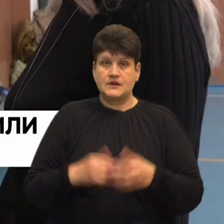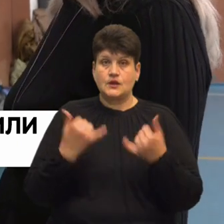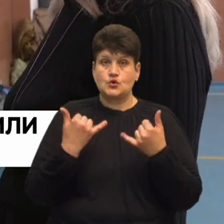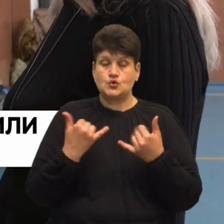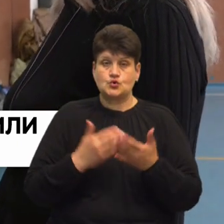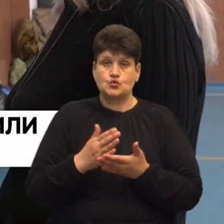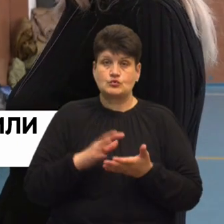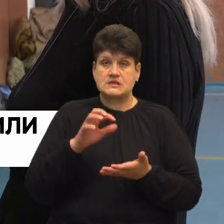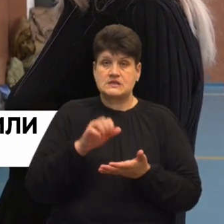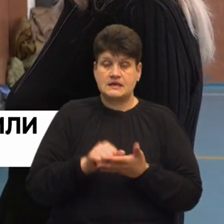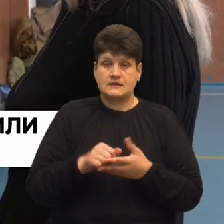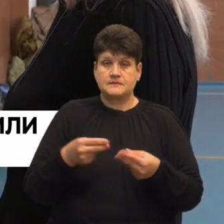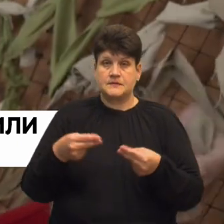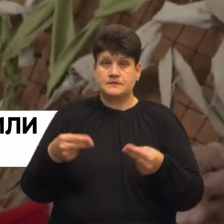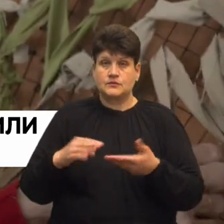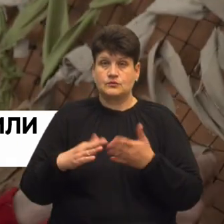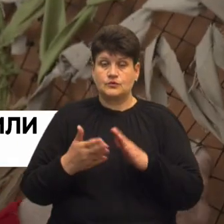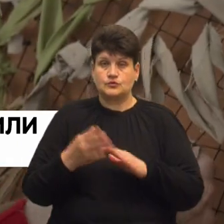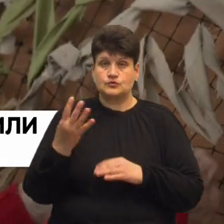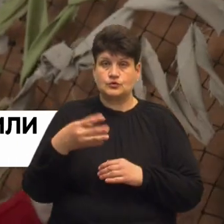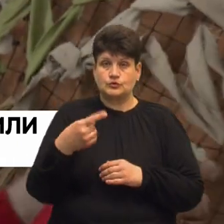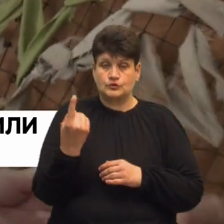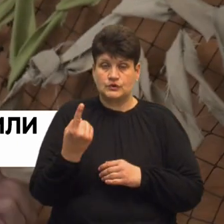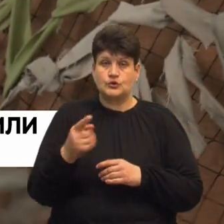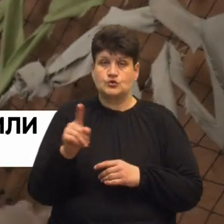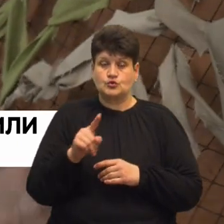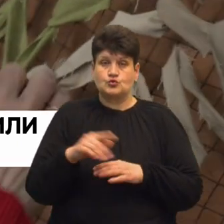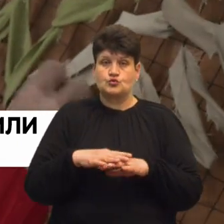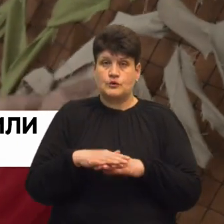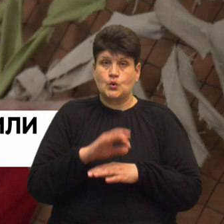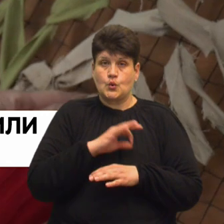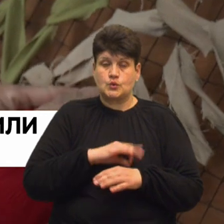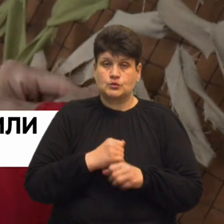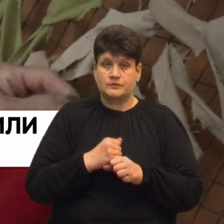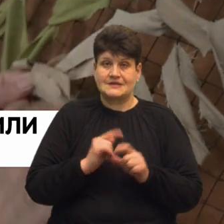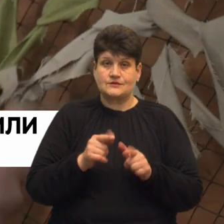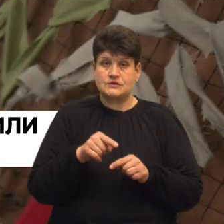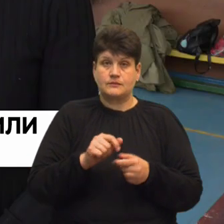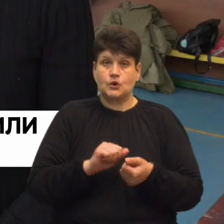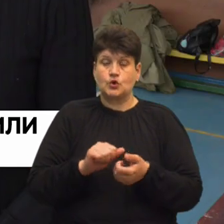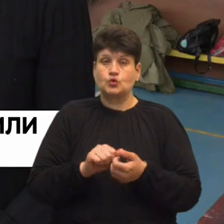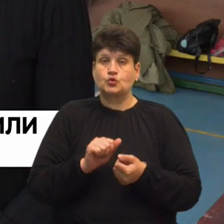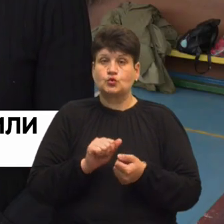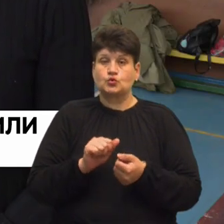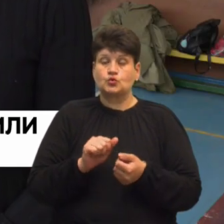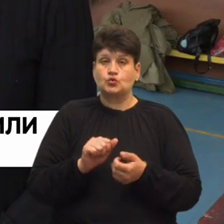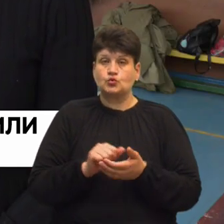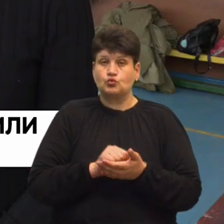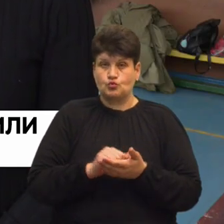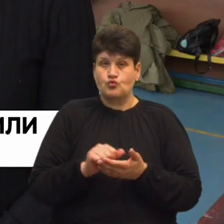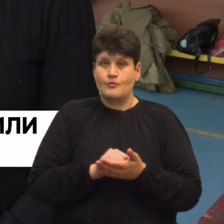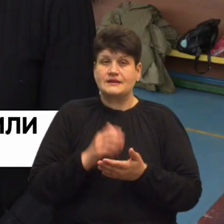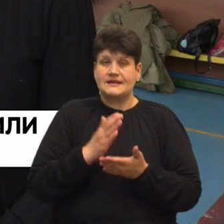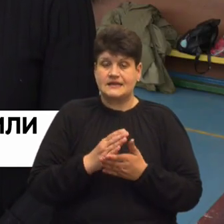службою зайнятості уклали 41 договір щодо суспільно корисних робіт. Згідно із цими документами, є 160 робочих